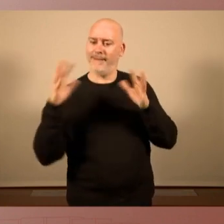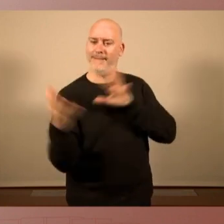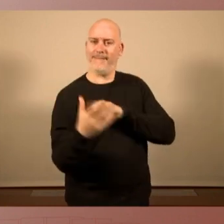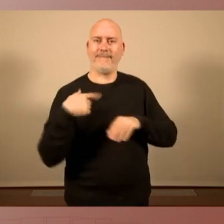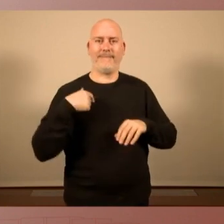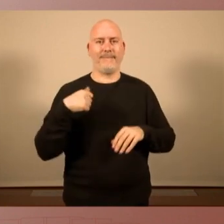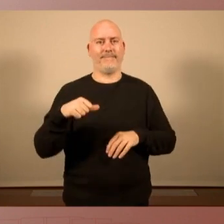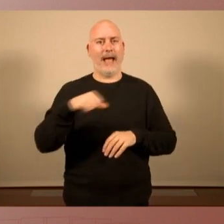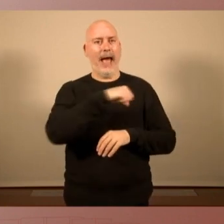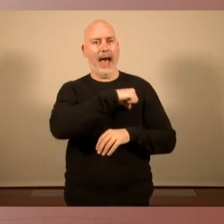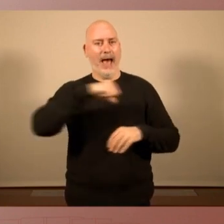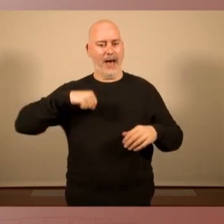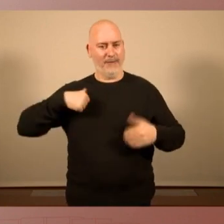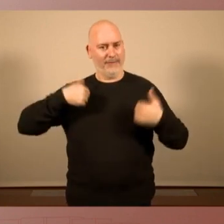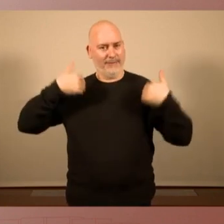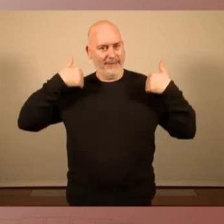i no ho podem fer soles.